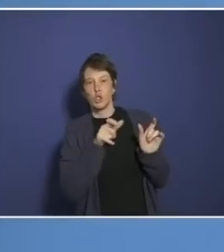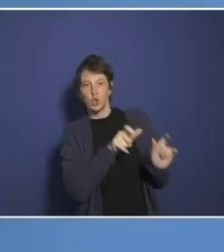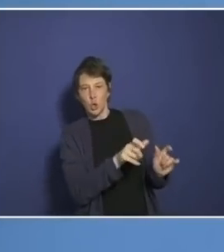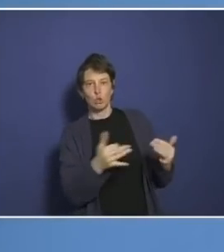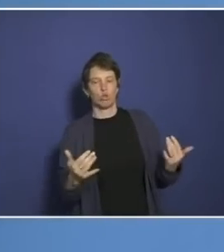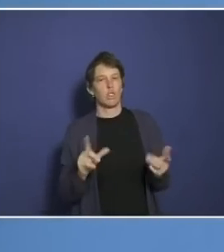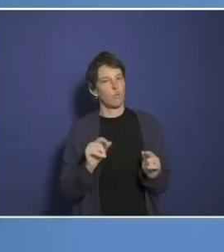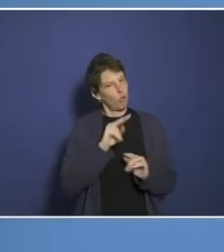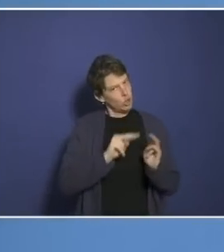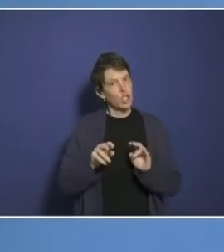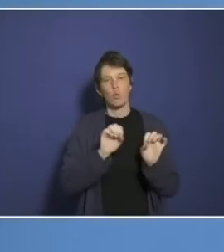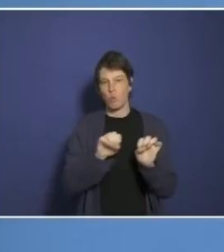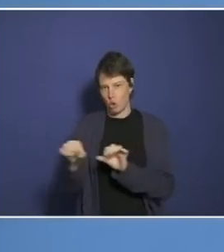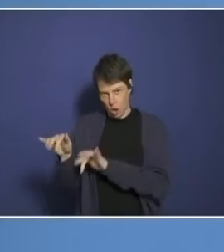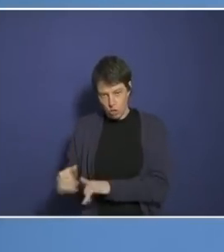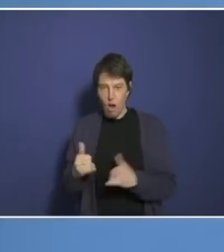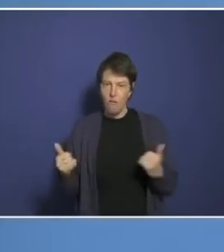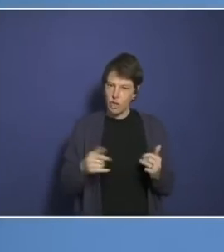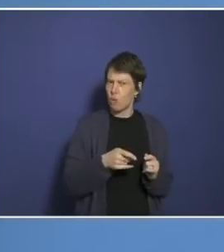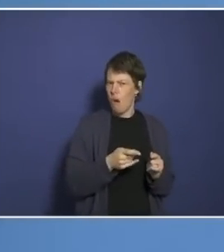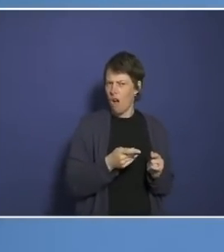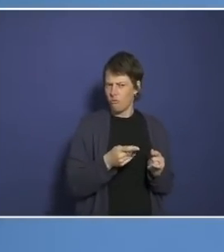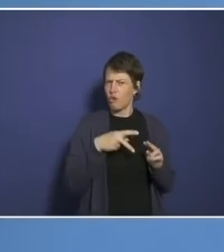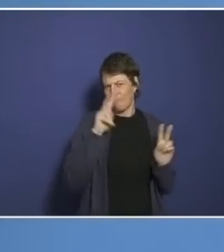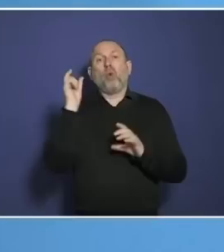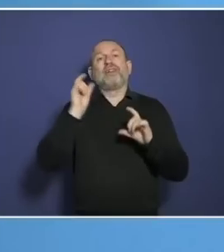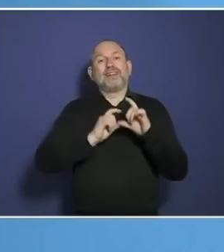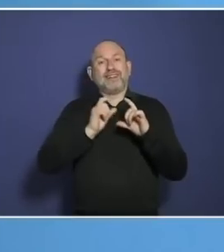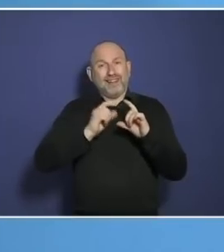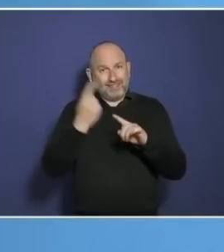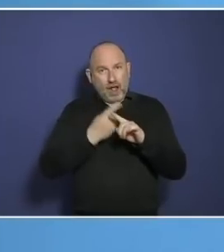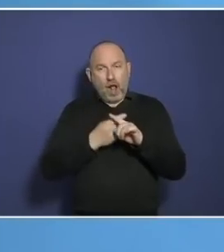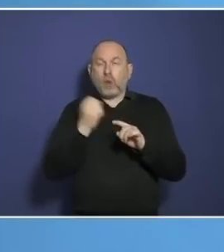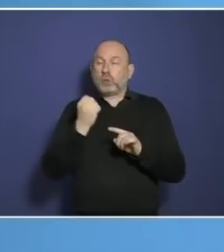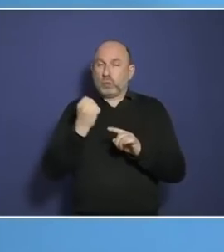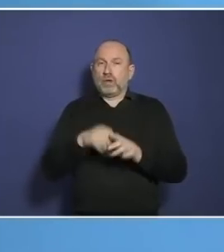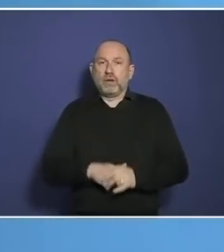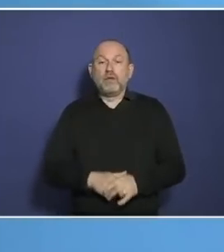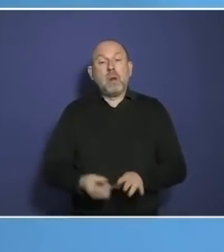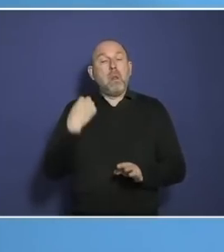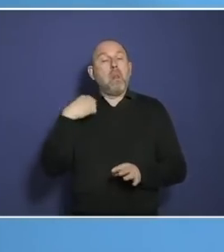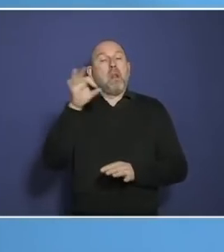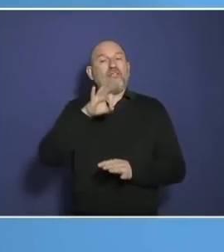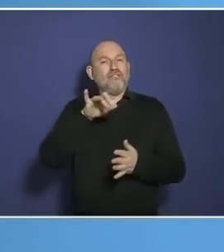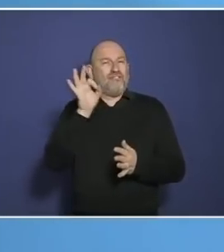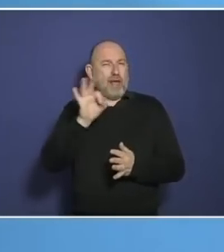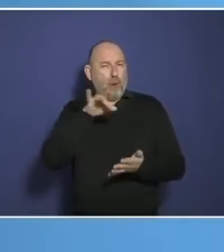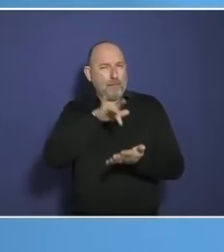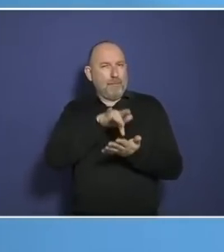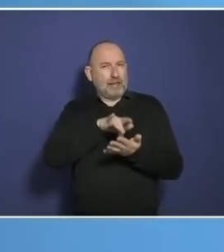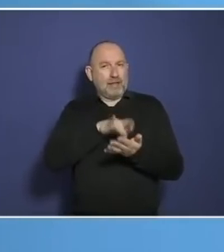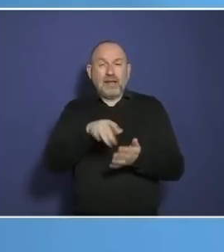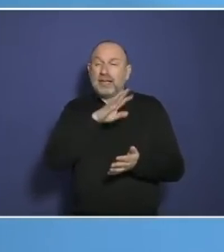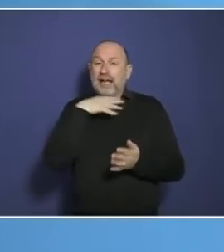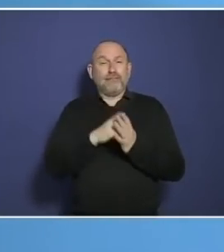in die Zeit zurückkommen, wo die anderen Varianten noch vorherrschend waren? Seit Mitte Februar stehen wieder immer mehr Ampeln